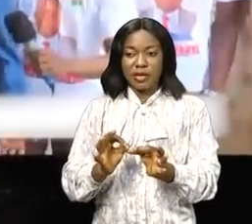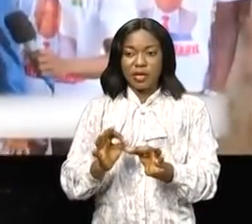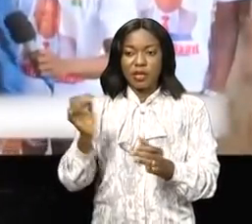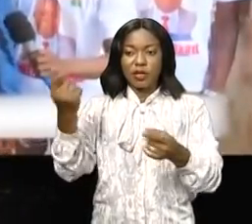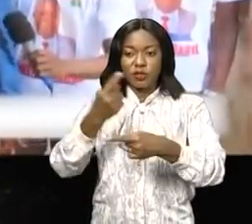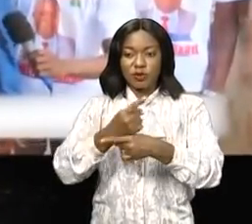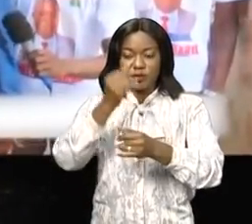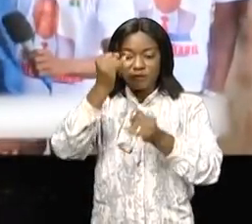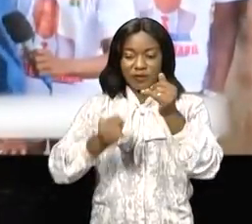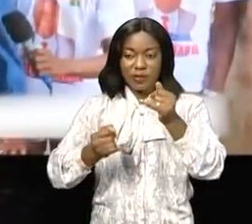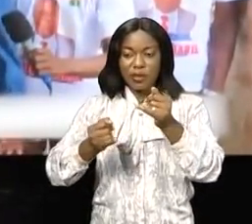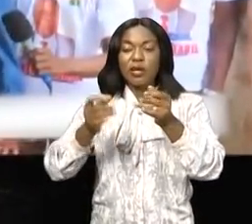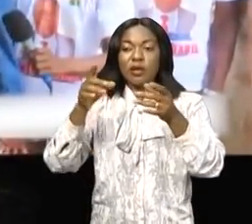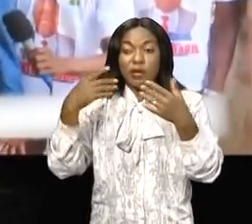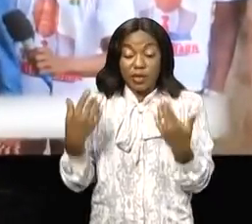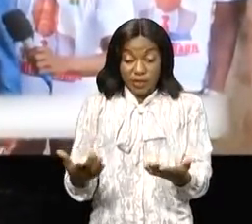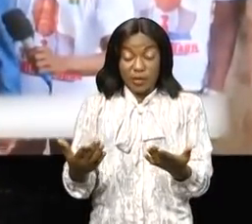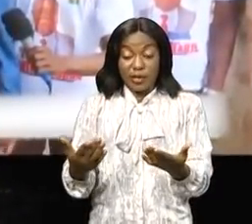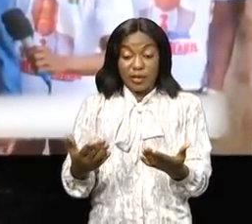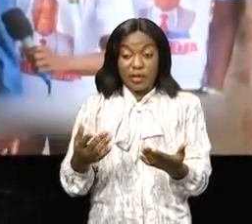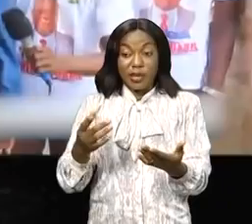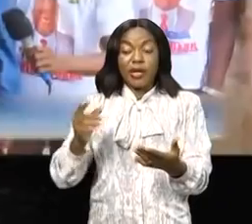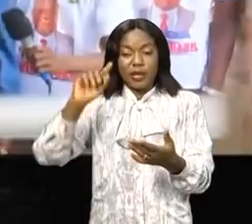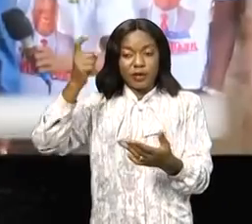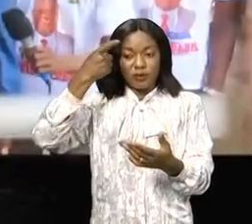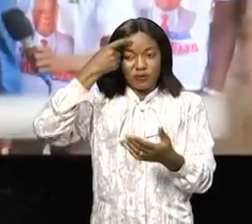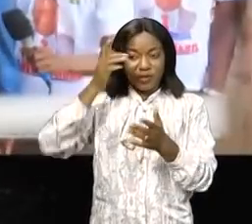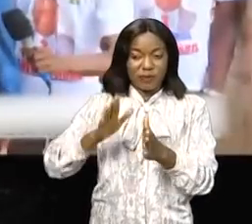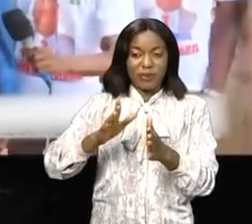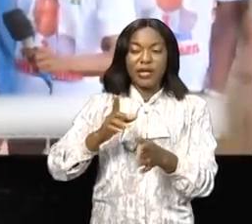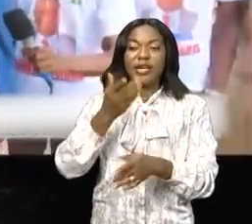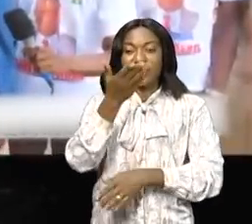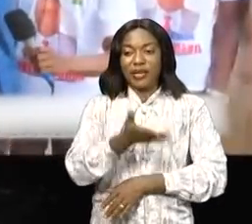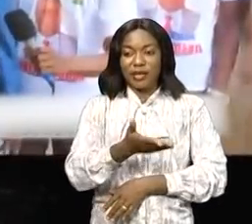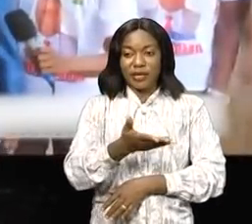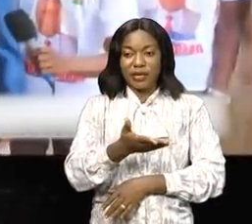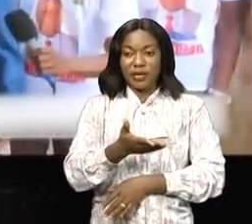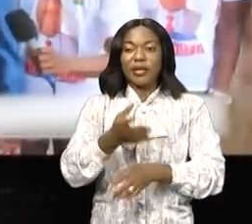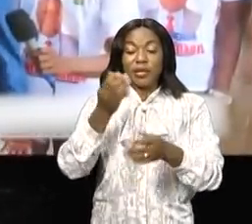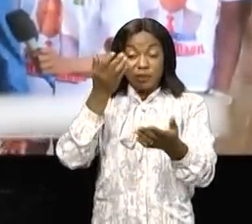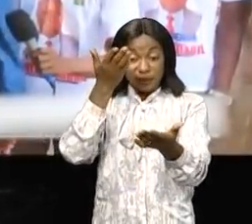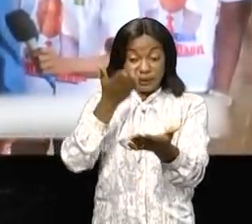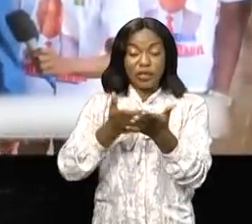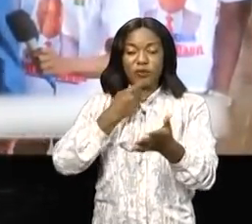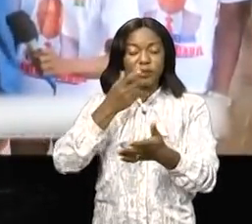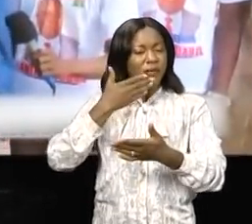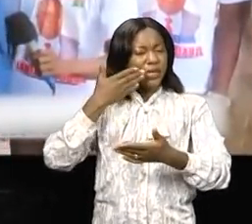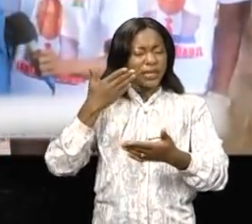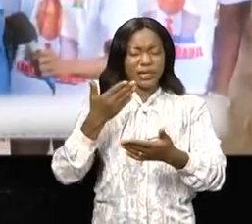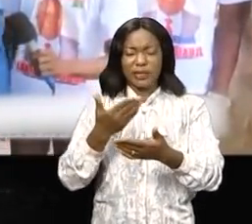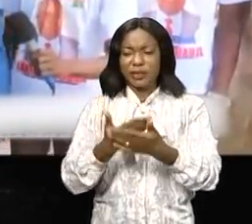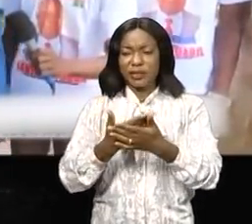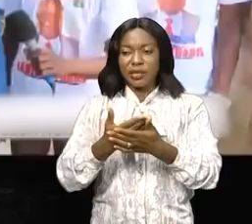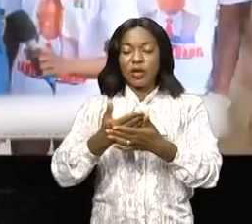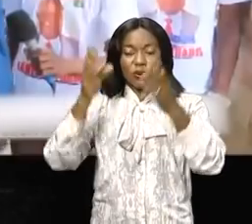fini par venir. Le gouvernement est là, la fumée blanche a donné. Ça, nous félicitons et le président